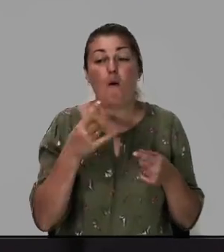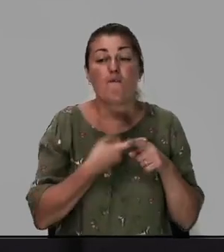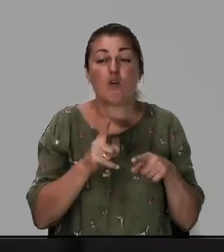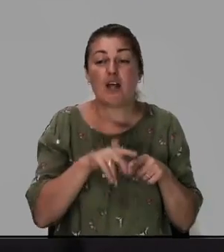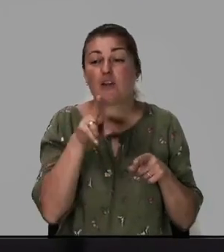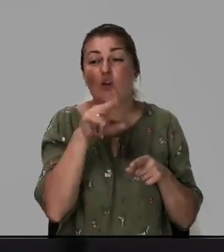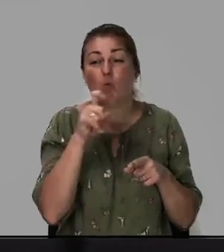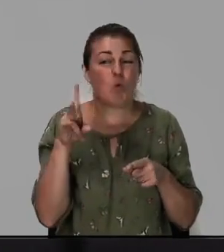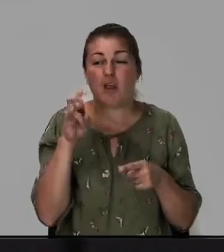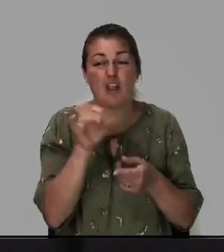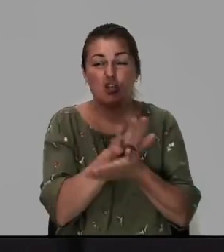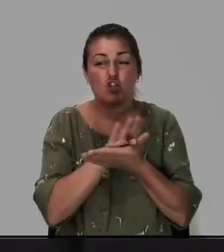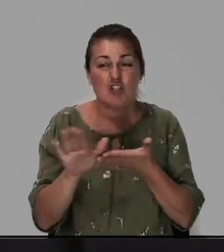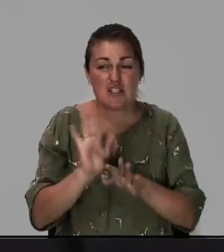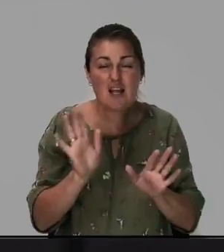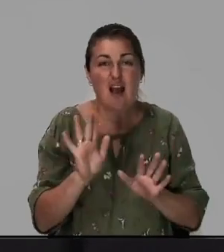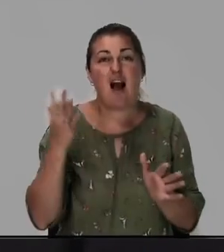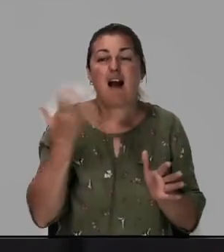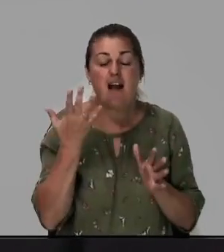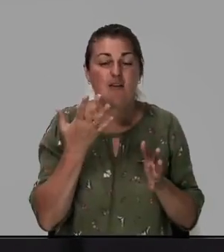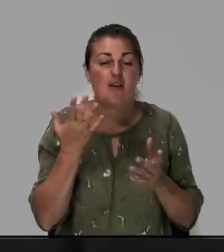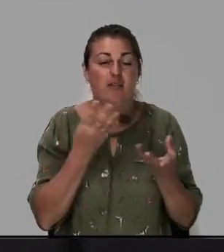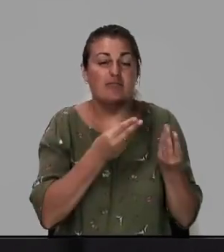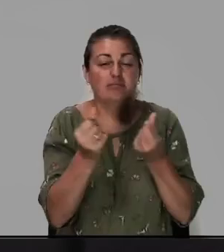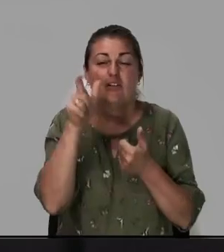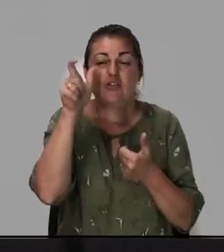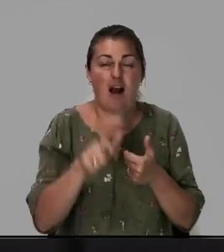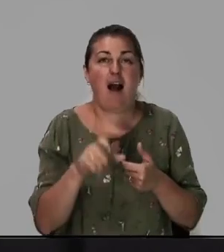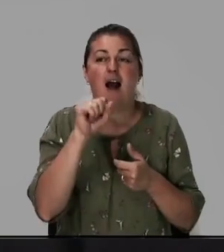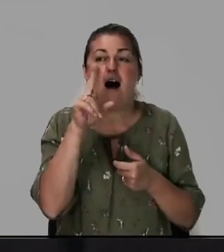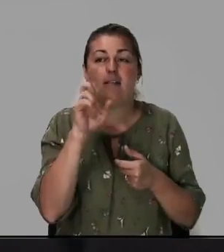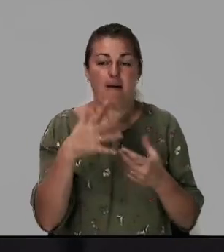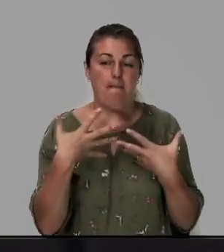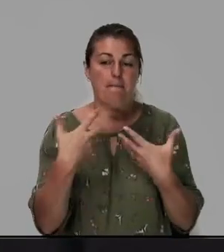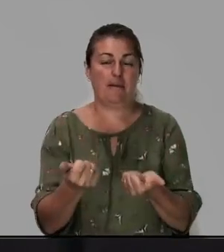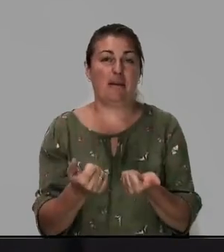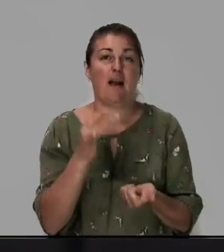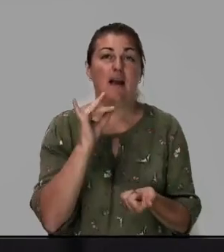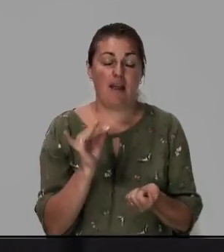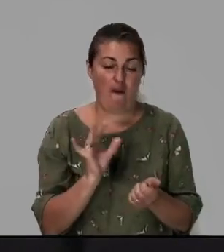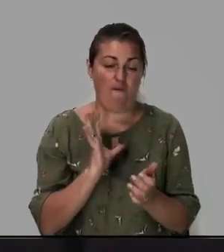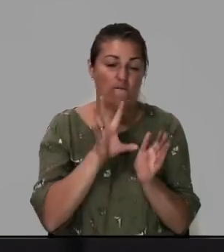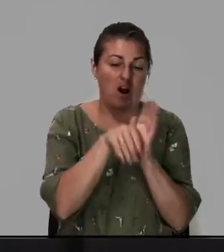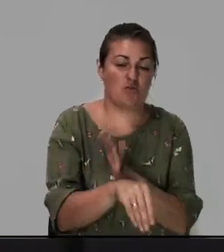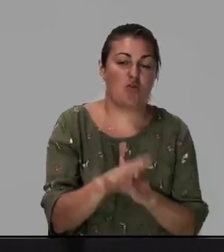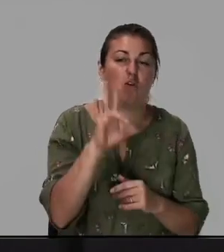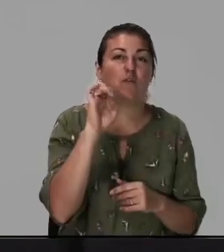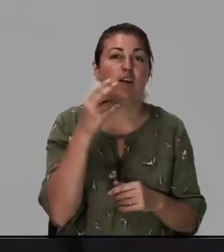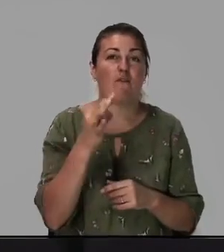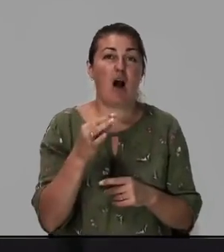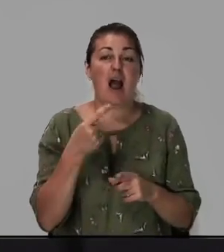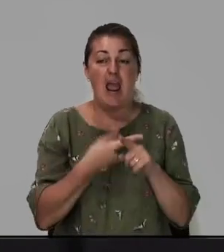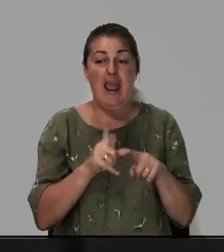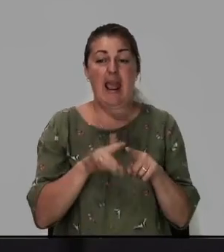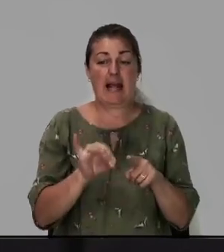дух нечистый, который обощает человека, Адам принял и вошел в него. И это